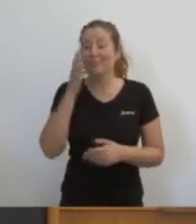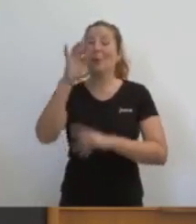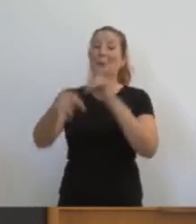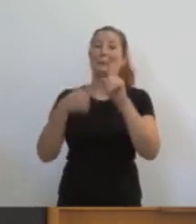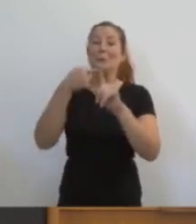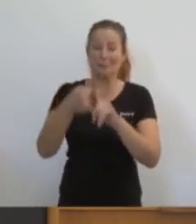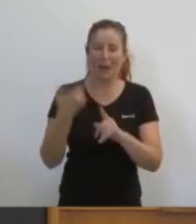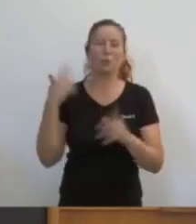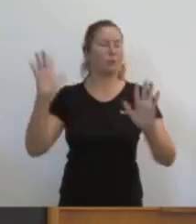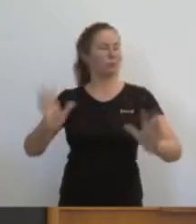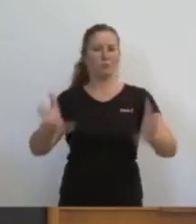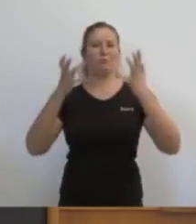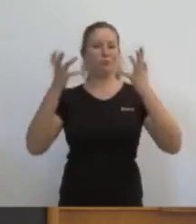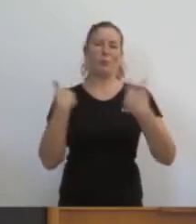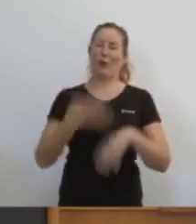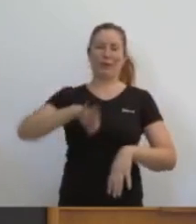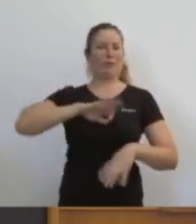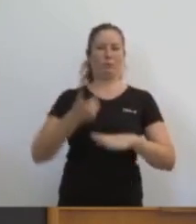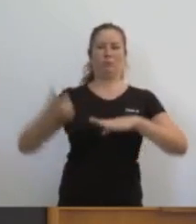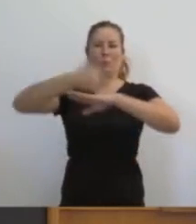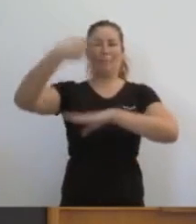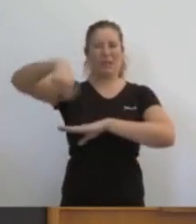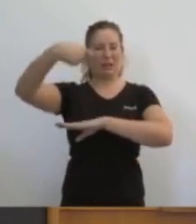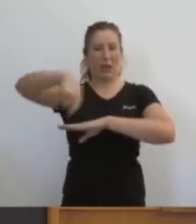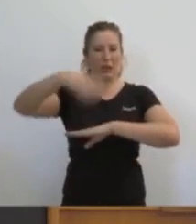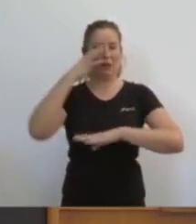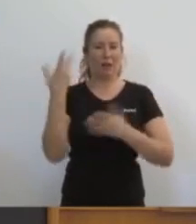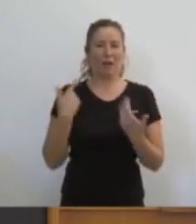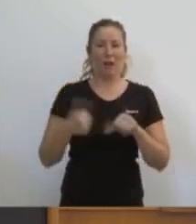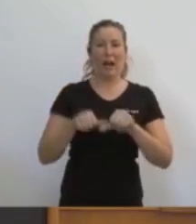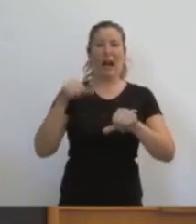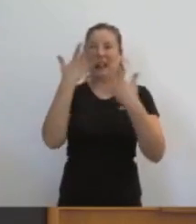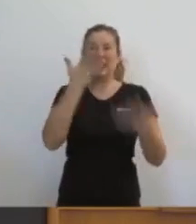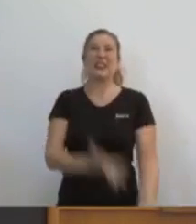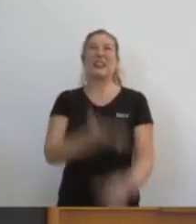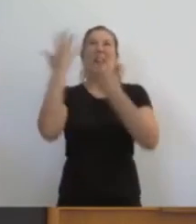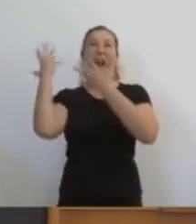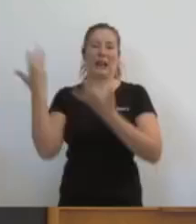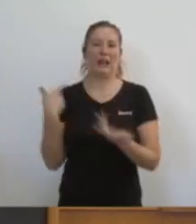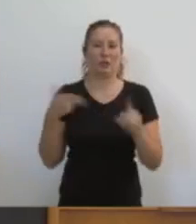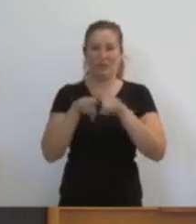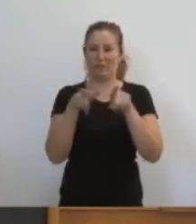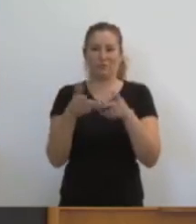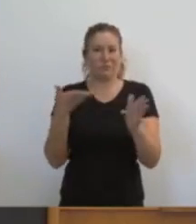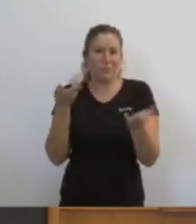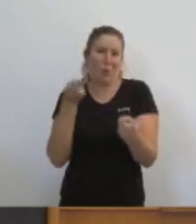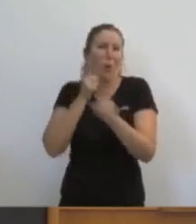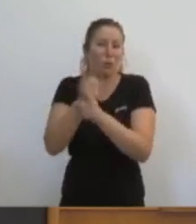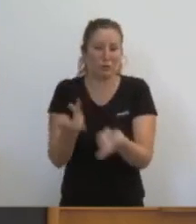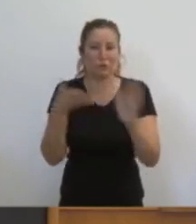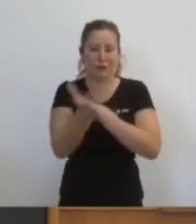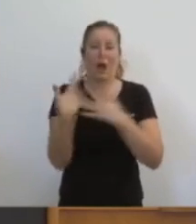de la Diputació quan ha estat 10 anys en primera fila política del Partit Popular, del caos. És a dir, ha estat des de 2005 en les cos